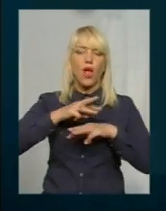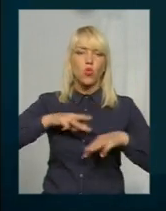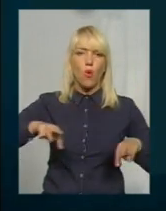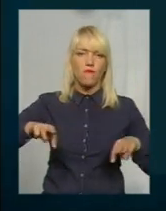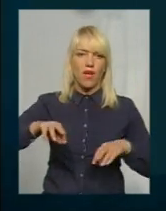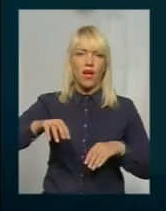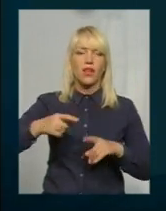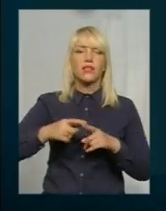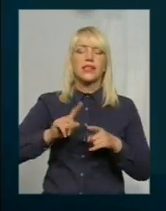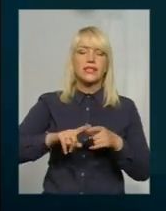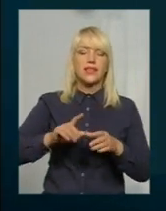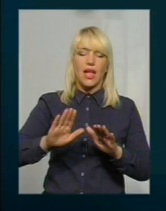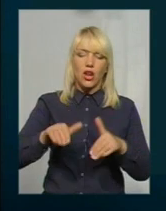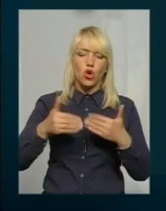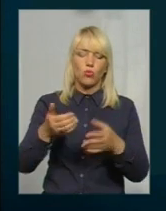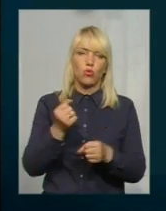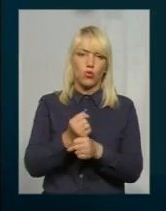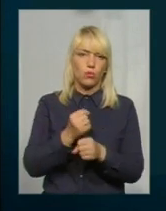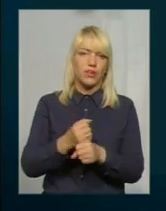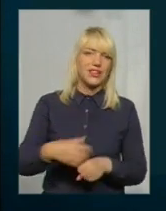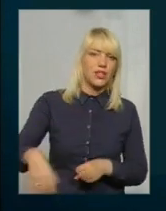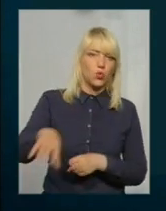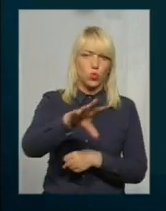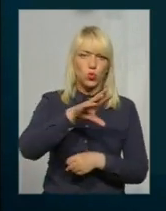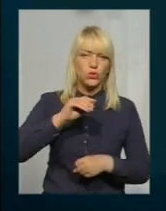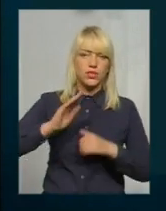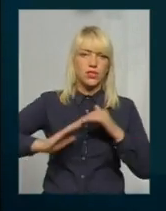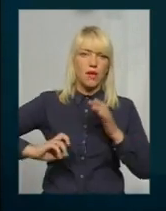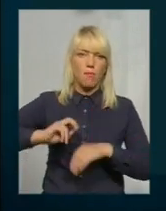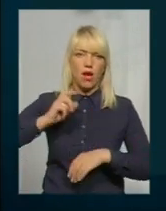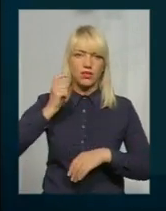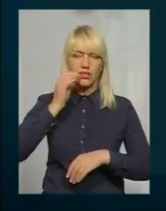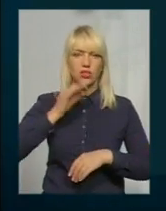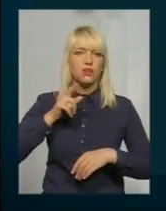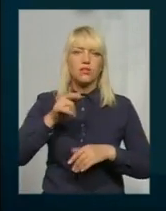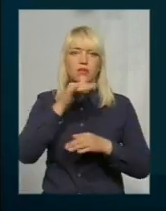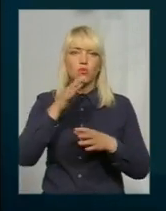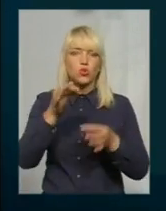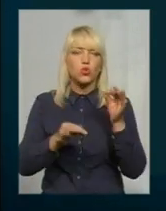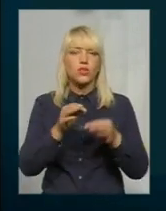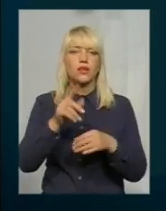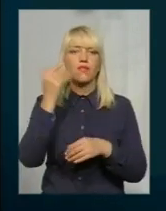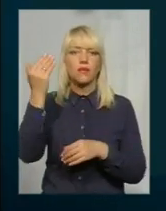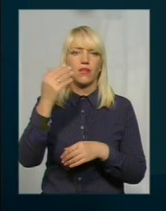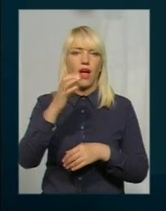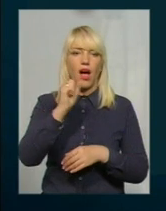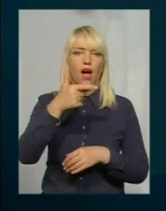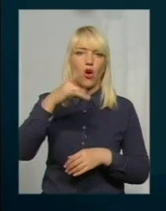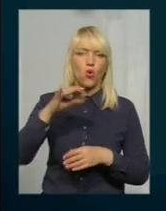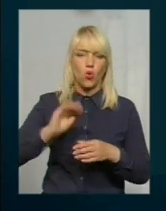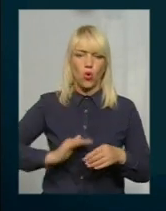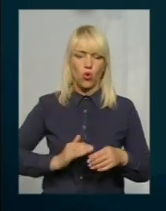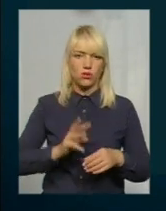для всіх пасічників в даних випадках? Тому що ми безсилі судитися з мільйонерами, а чиновники бояться цих дзвінків зверху.